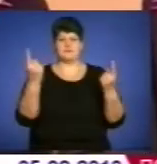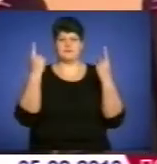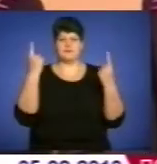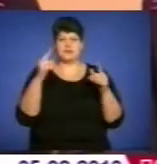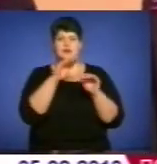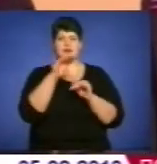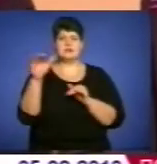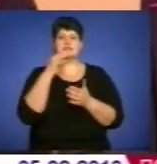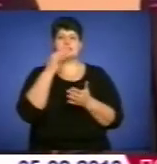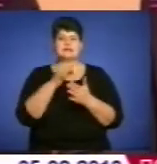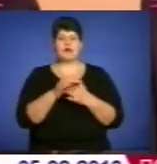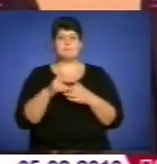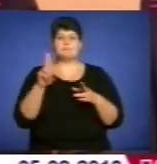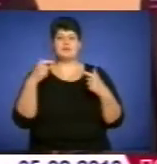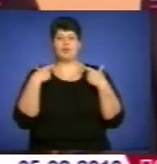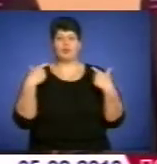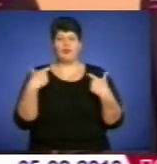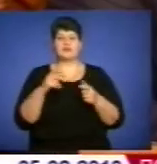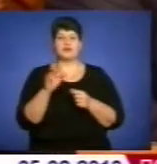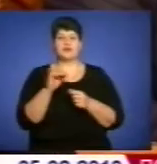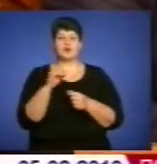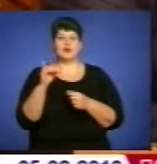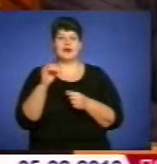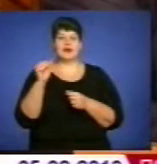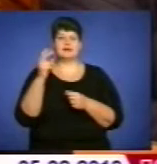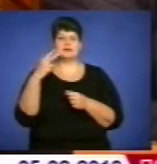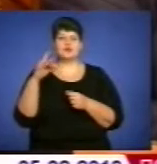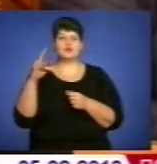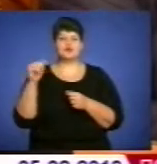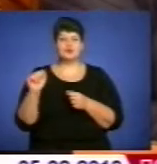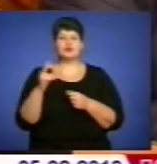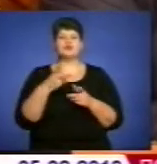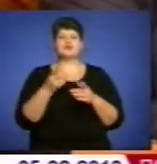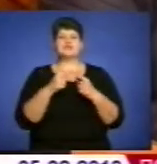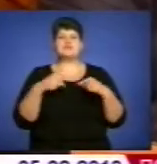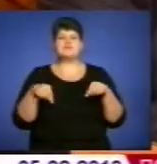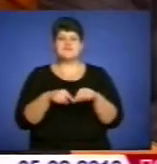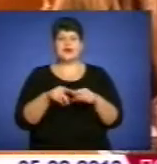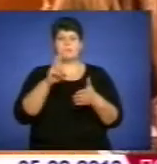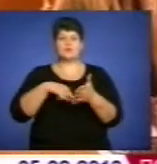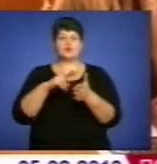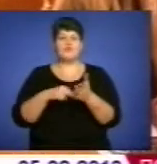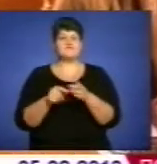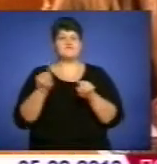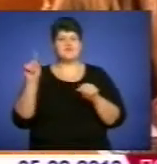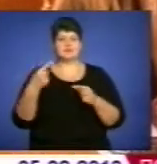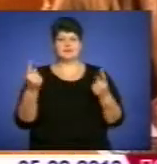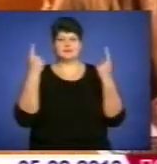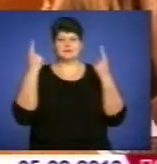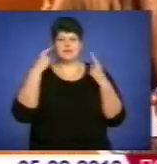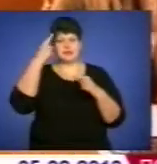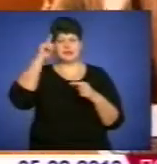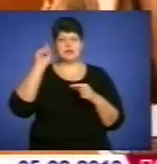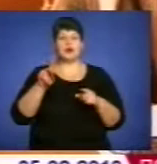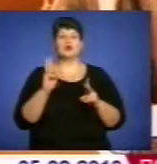зазначив підполковник податкової міліції Юрій Андрійчук. Адже сфера оподаткування вимагає глибоких знань, але ті, хто не бажає